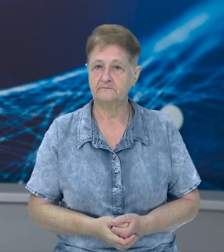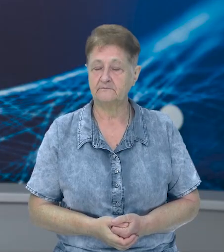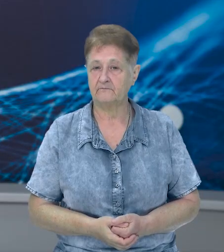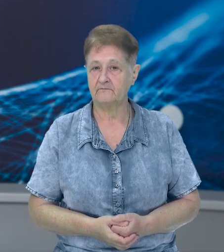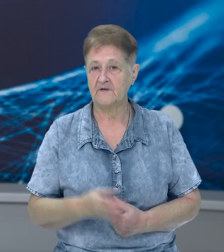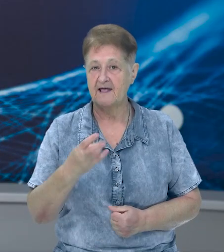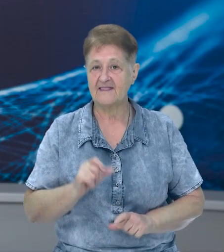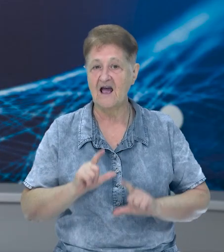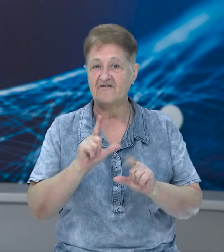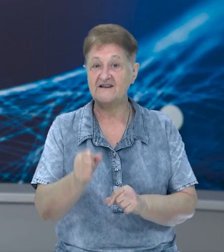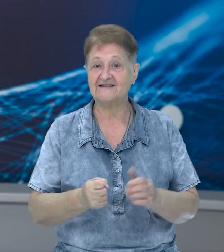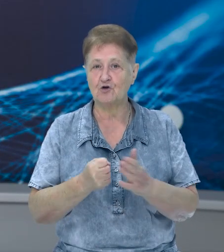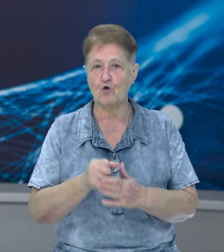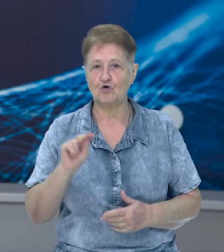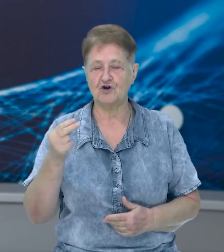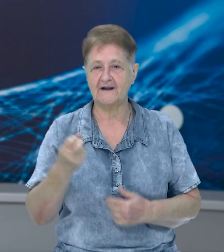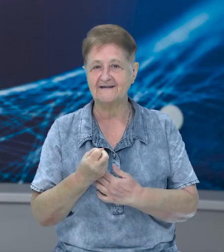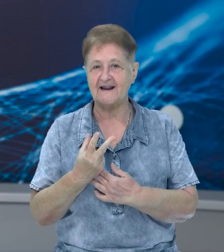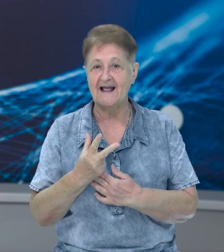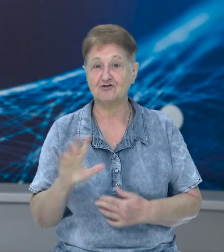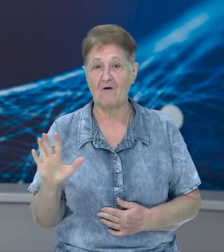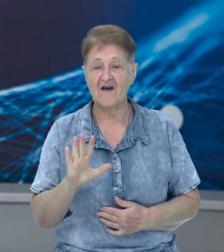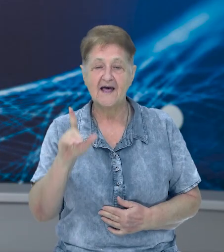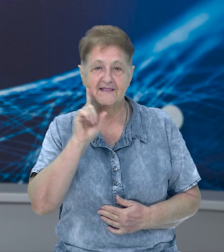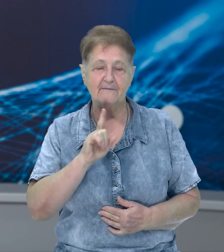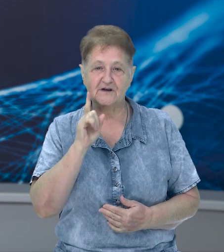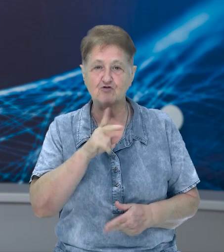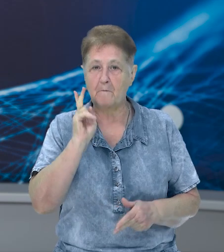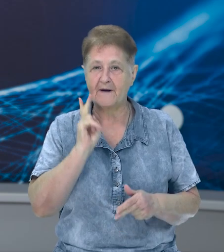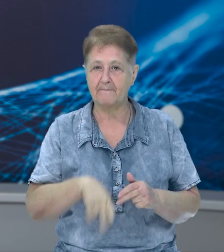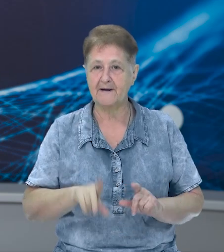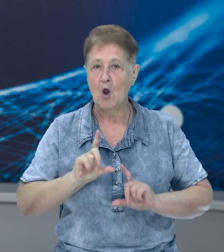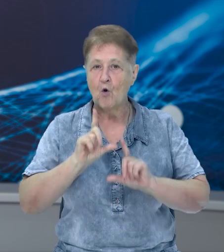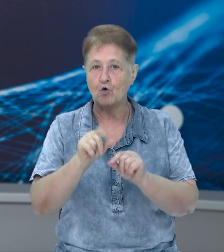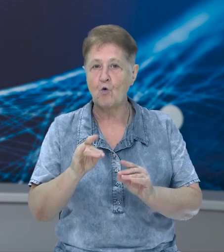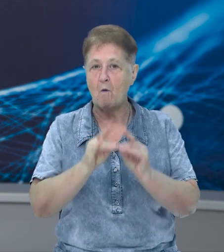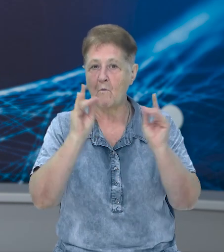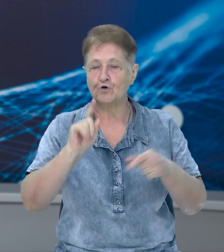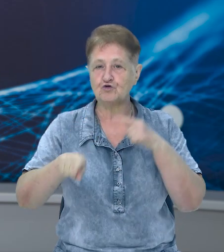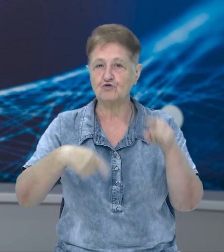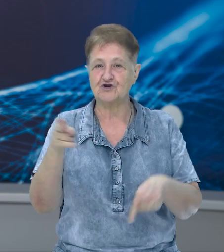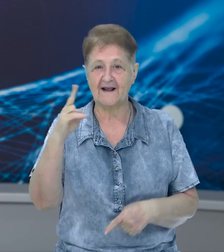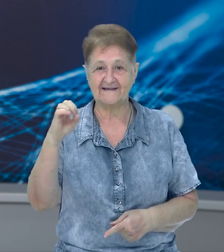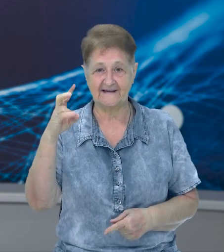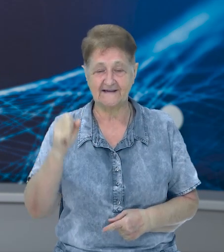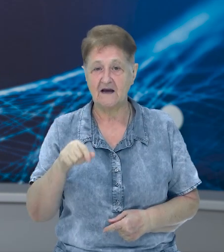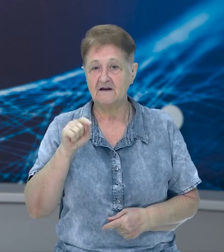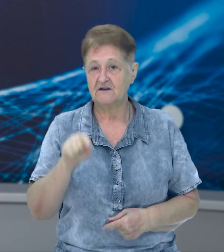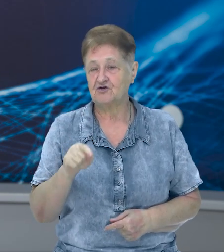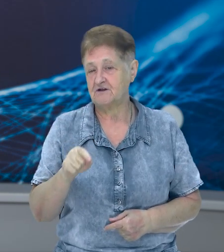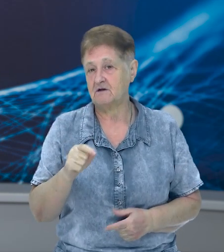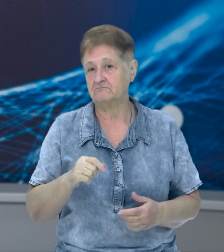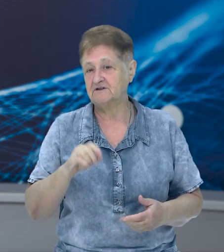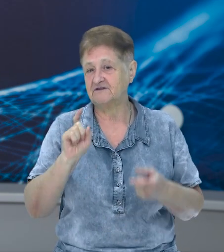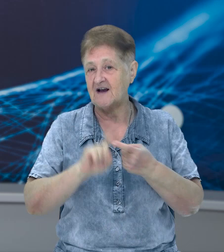На в'їзді до Чернігова з 13 вересня тимчасово припинять рух мостом через річку Десна. Це пов'язано з